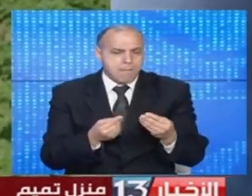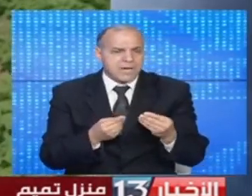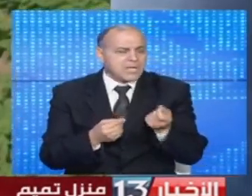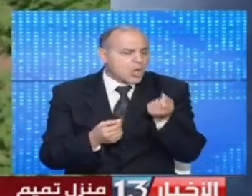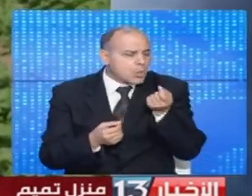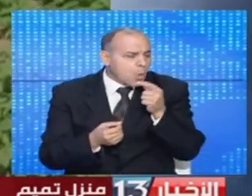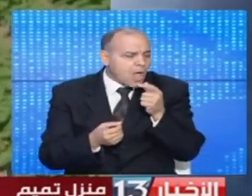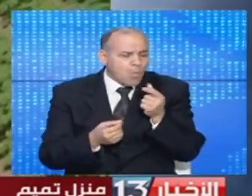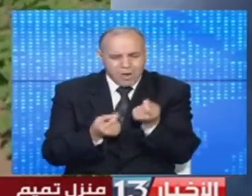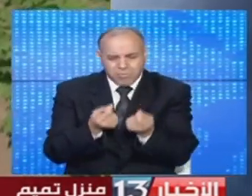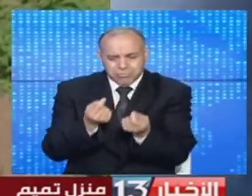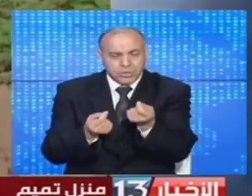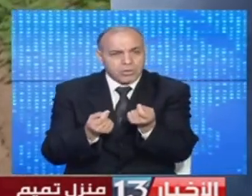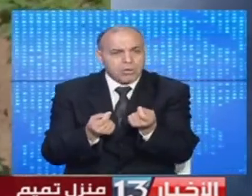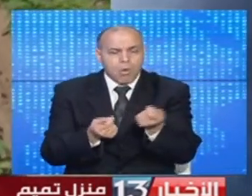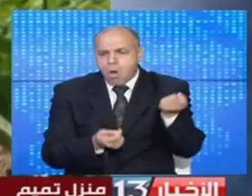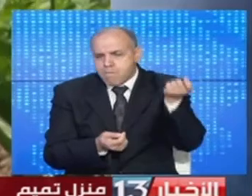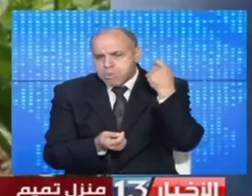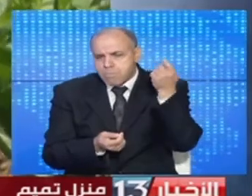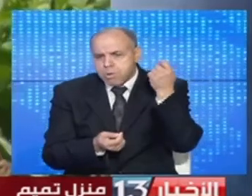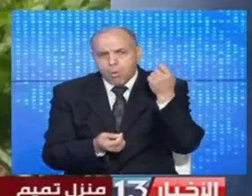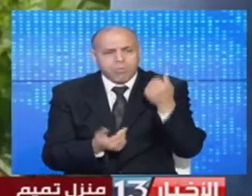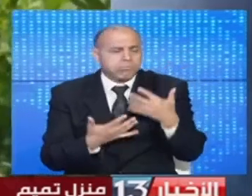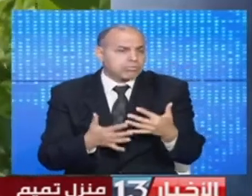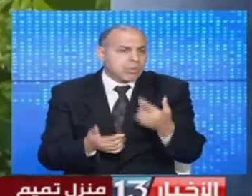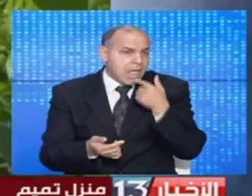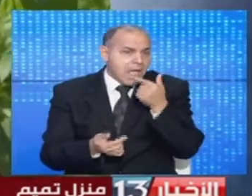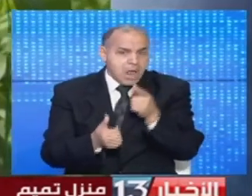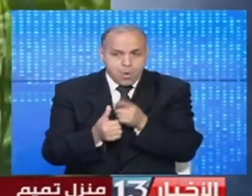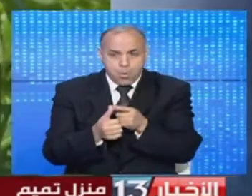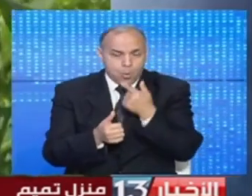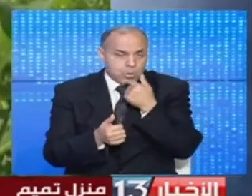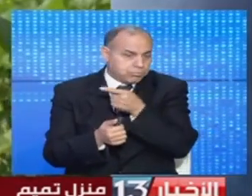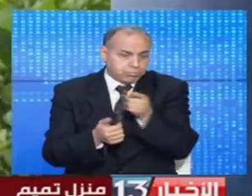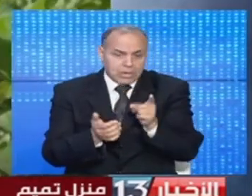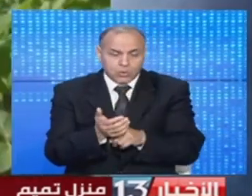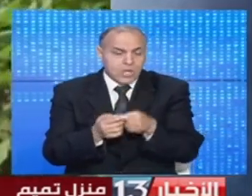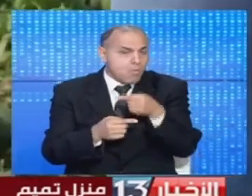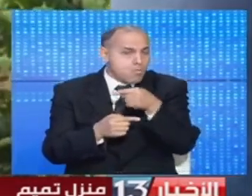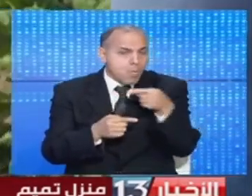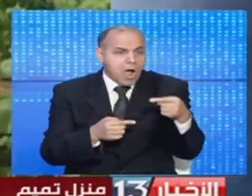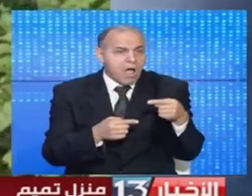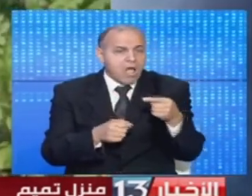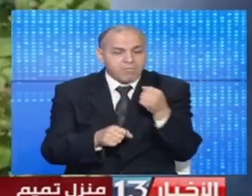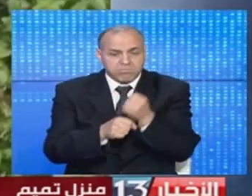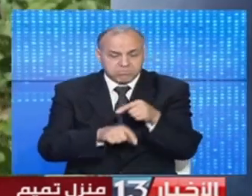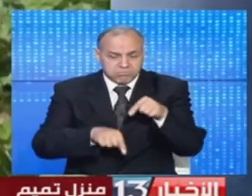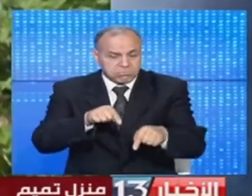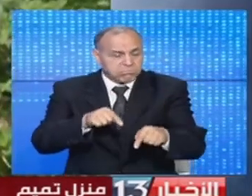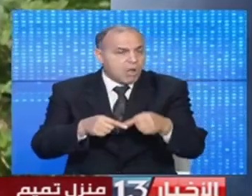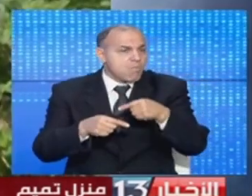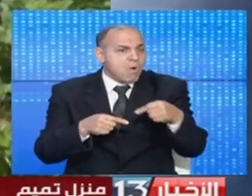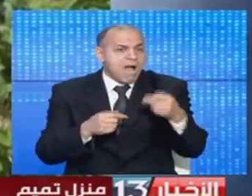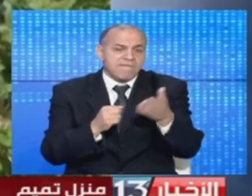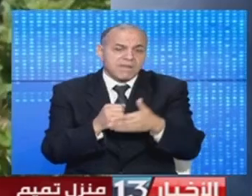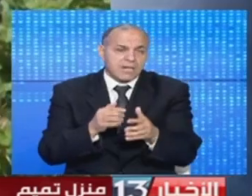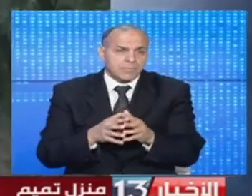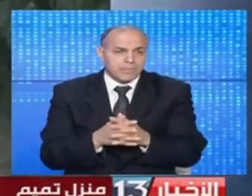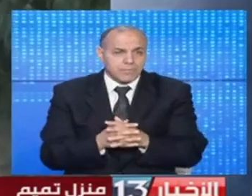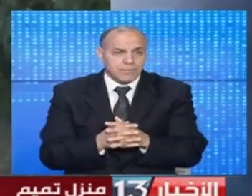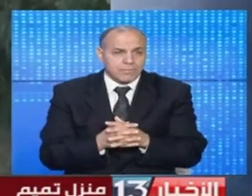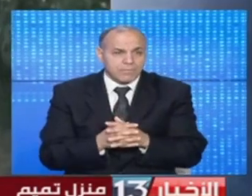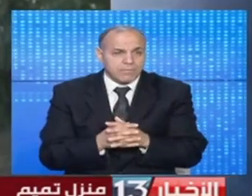الأسمدة والبذور والغلاء المشت في أسعارها الأمر الذي سيؤثر سلبا على مردودية منتجاتهم الفلاحية